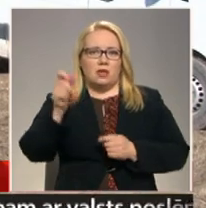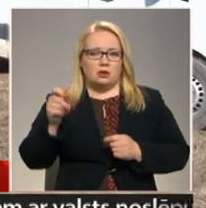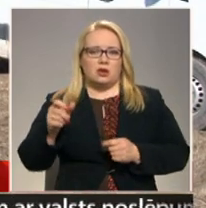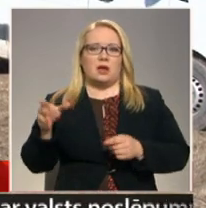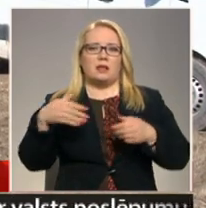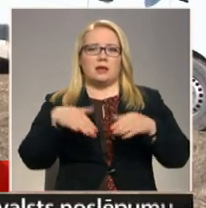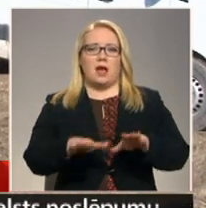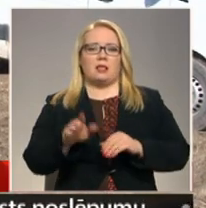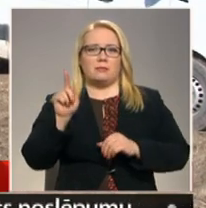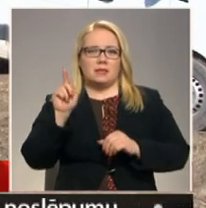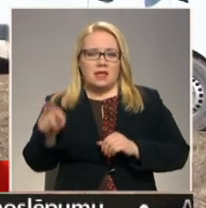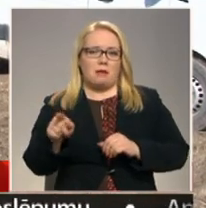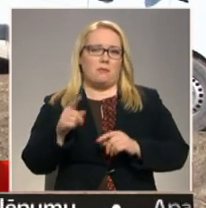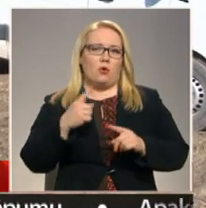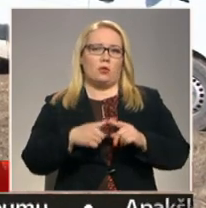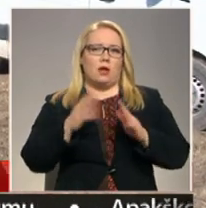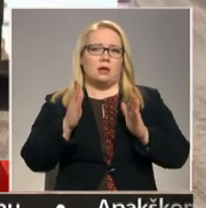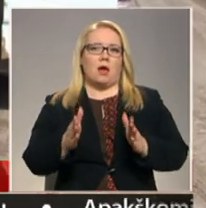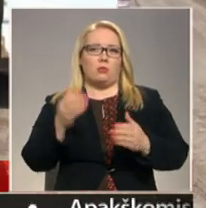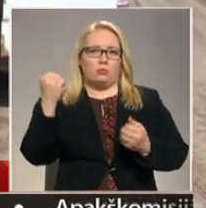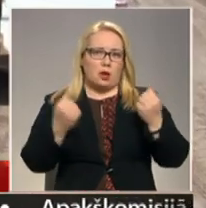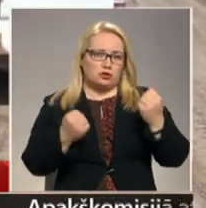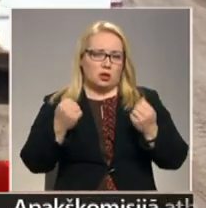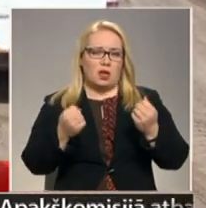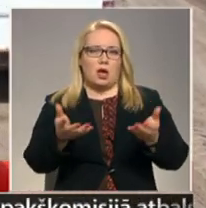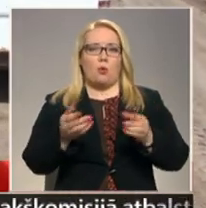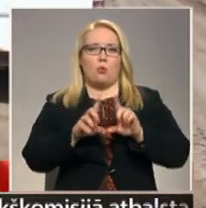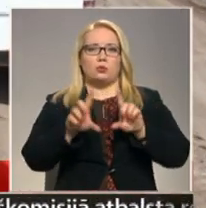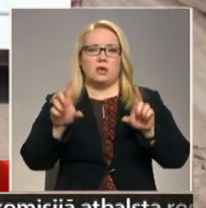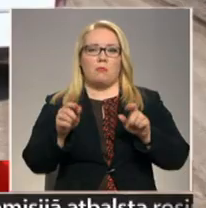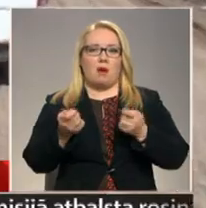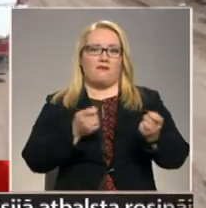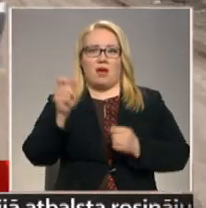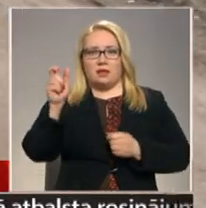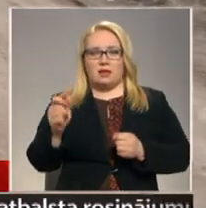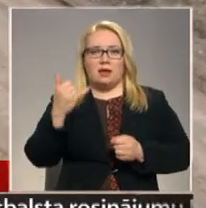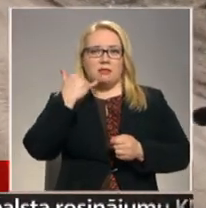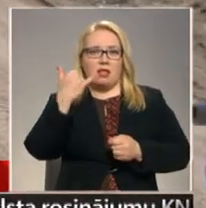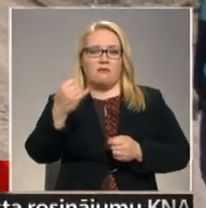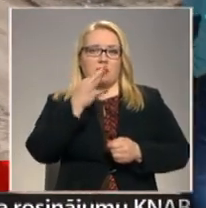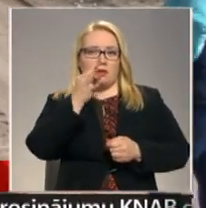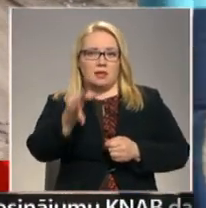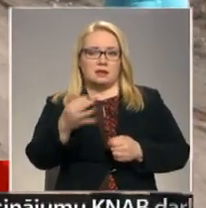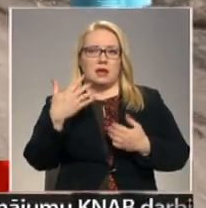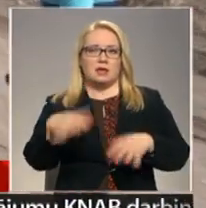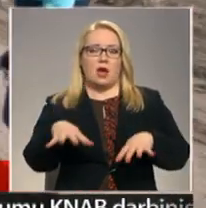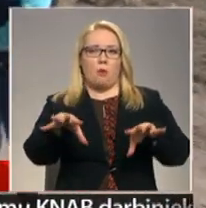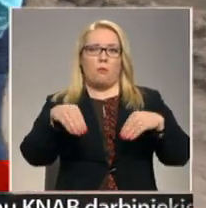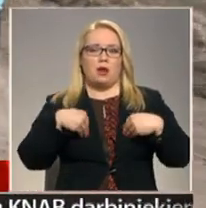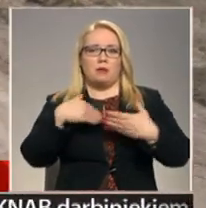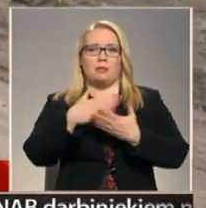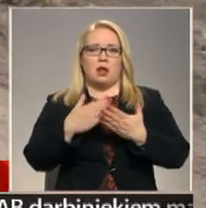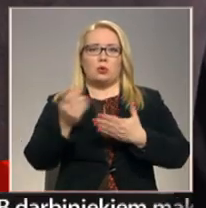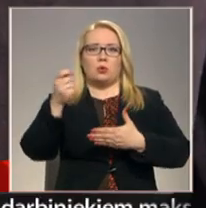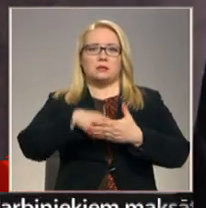jālem viņam, tas jābūt vēl mašīnai. Uzņēmuma LLV vadītājs telefonu intervijai informēja, ka jau pārņem daļu no šobrīd